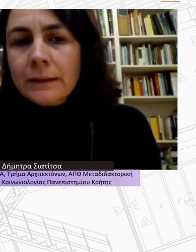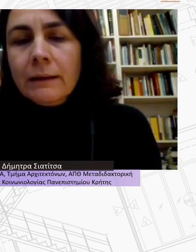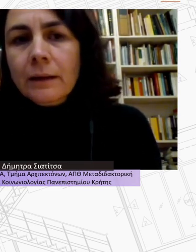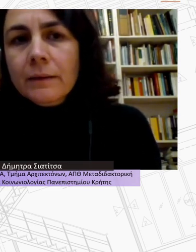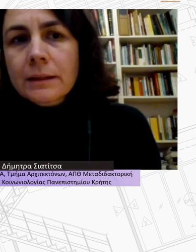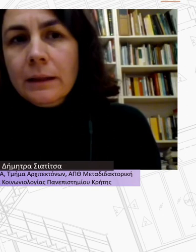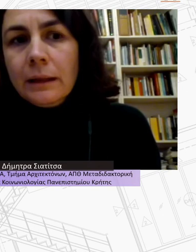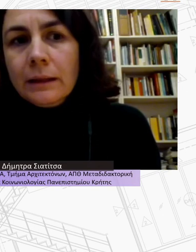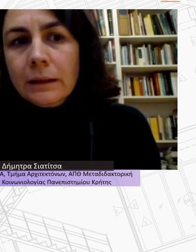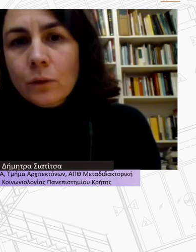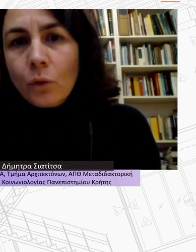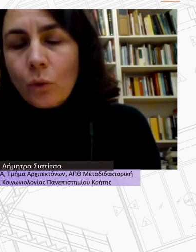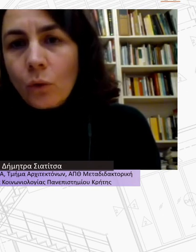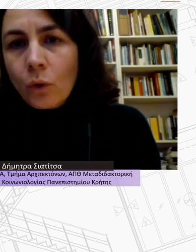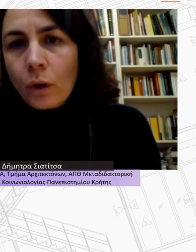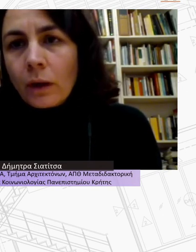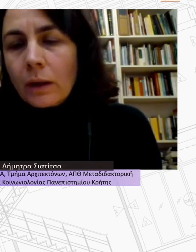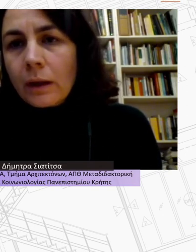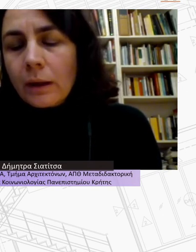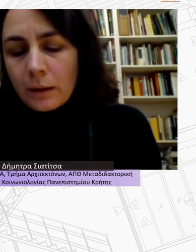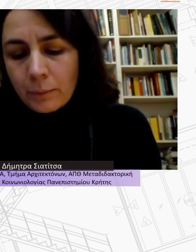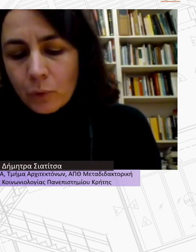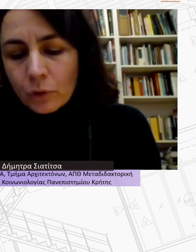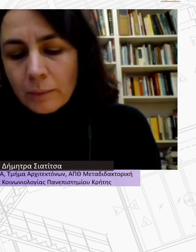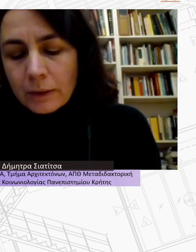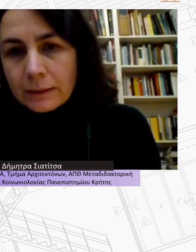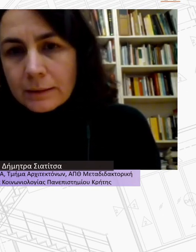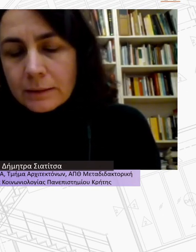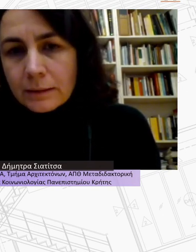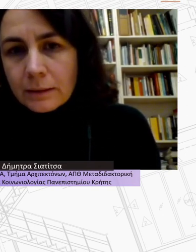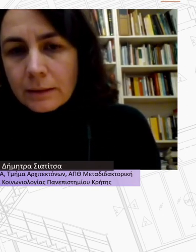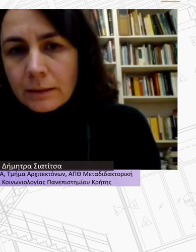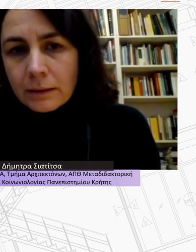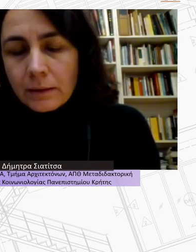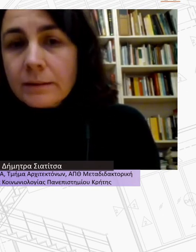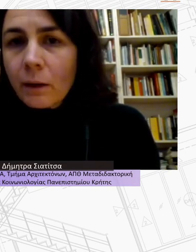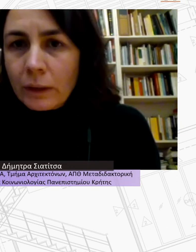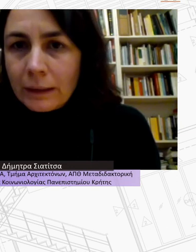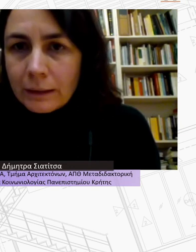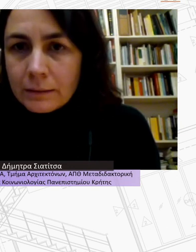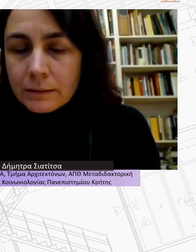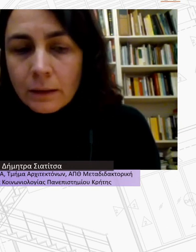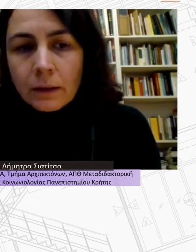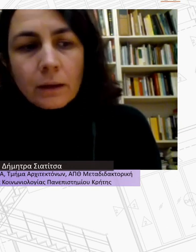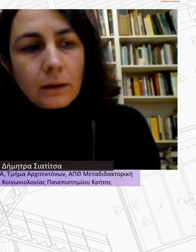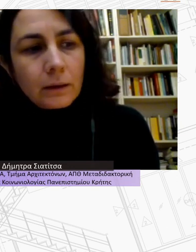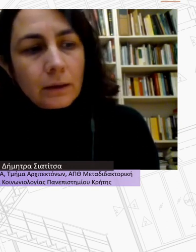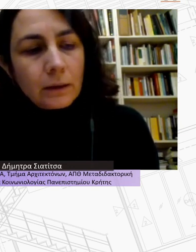ότι και σε αυτήν κατεύθυνση κινείται και το πρόγραμμα της Θεσσαλονίκης